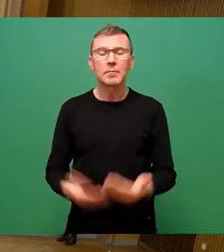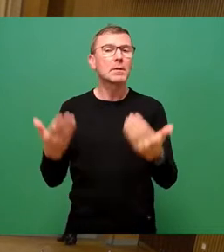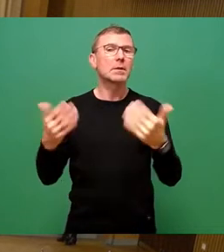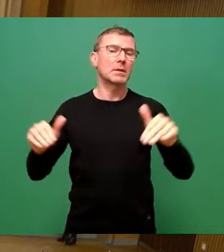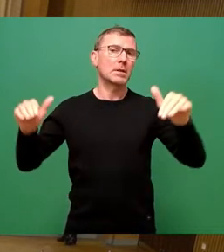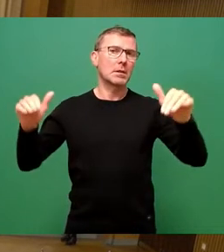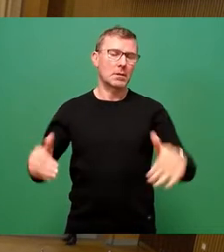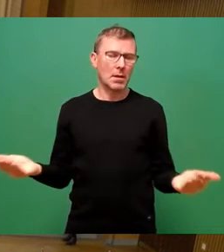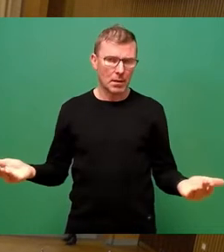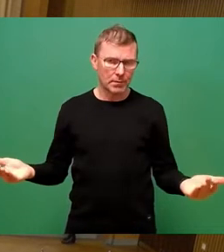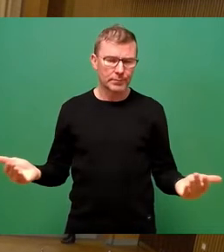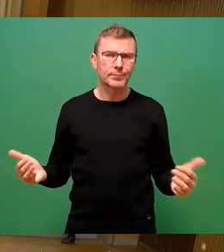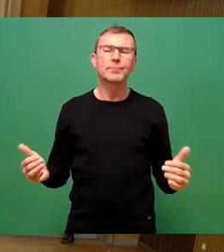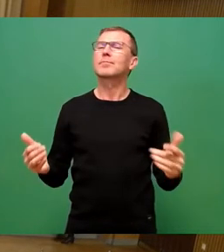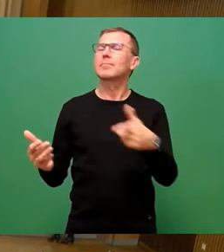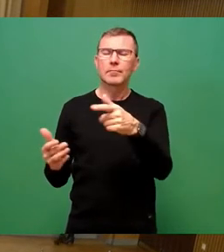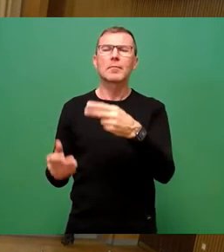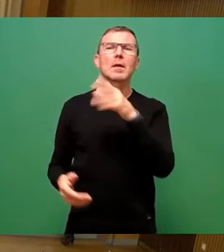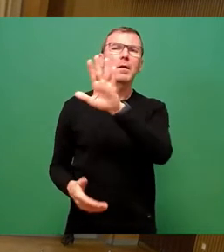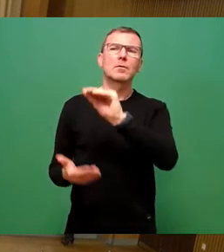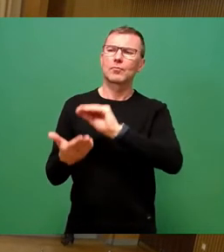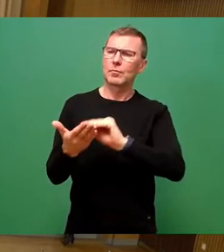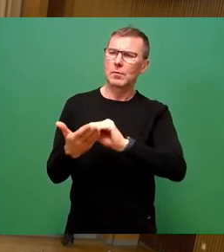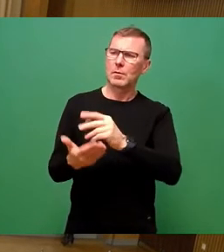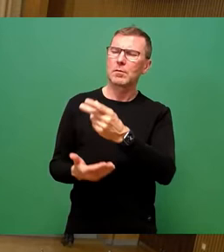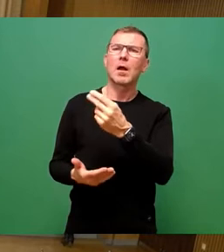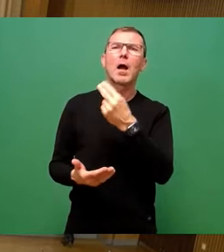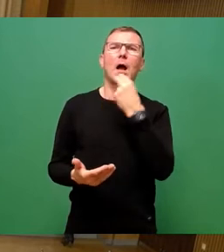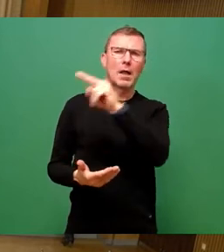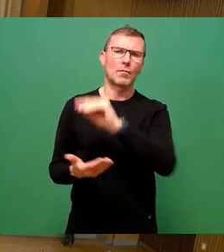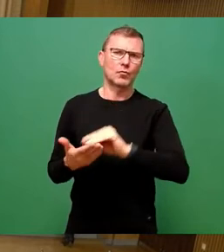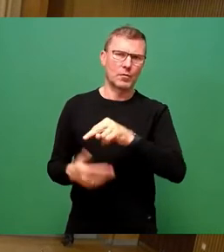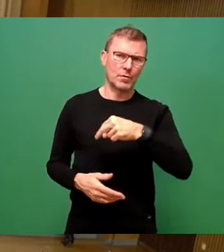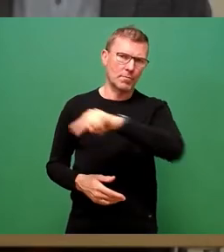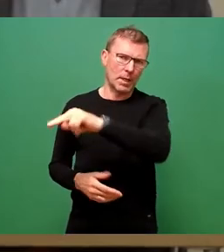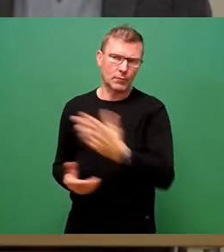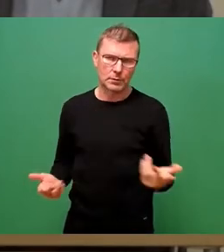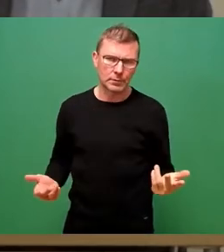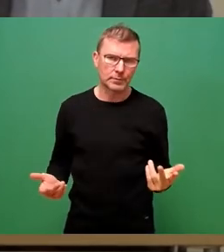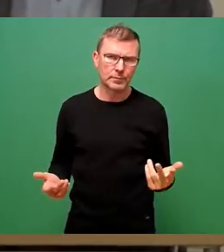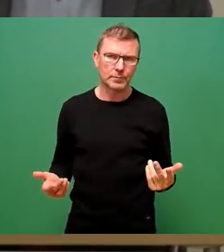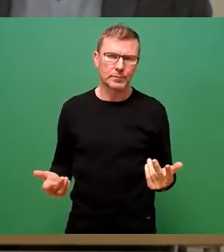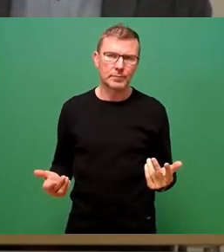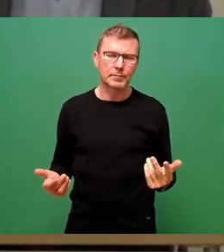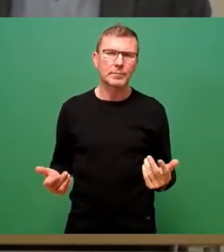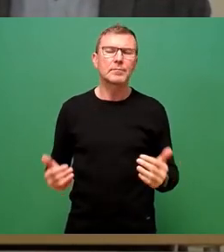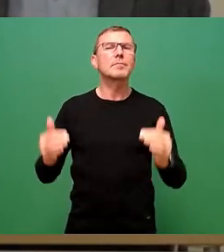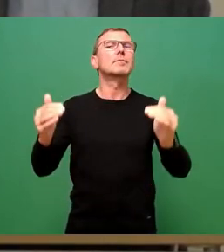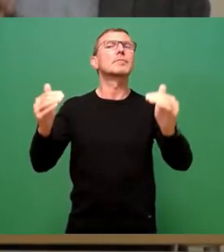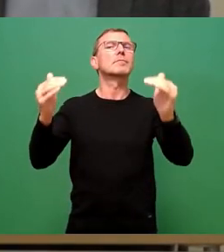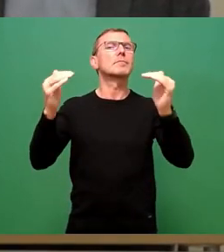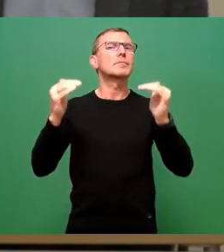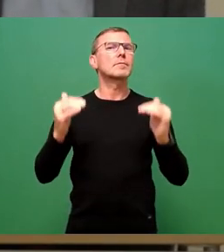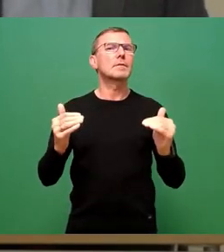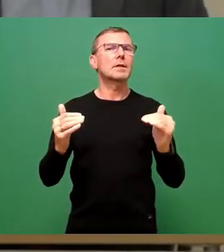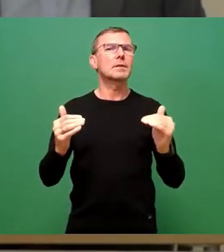Dann müssen wir auch hier es schriftlich beantworten. Und als Nächstes darf